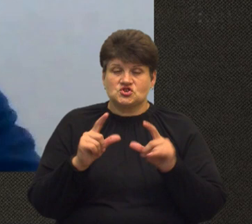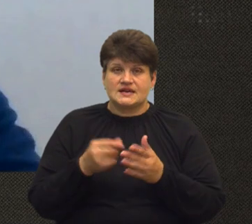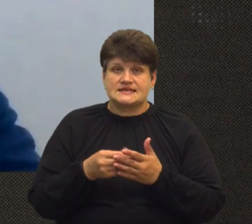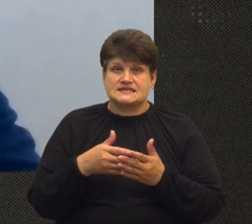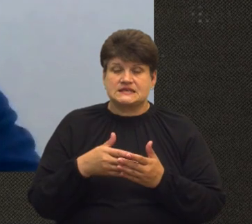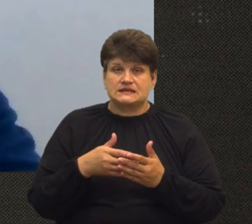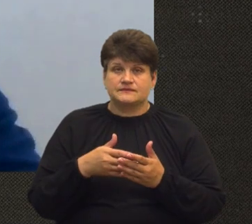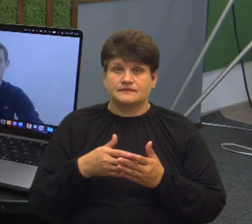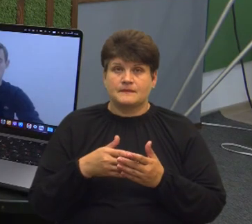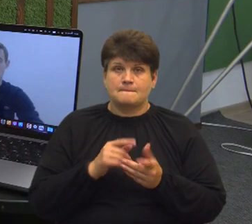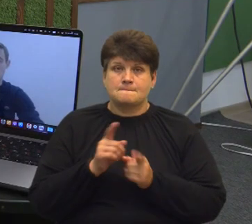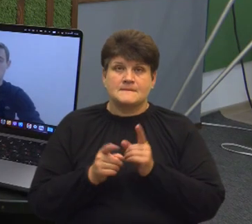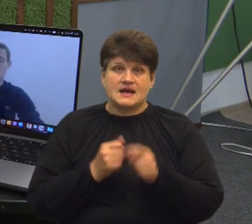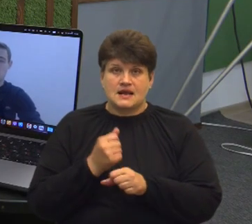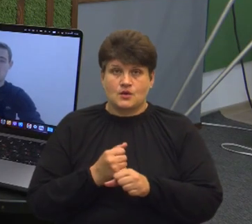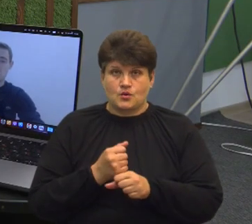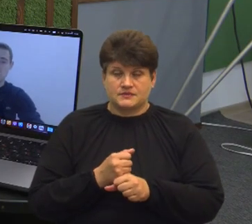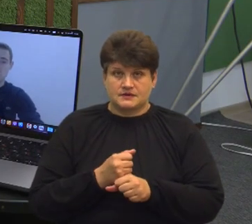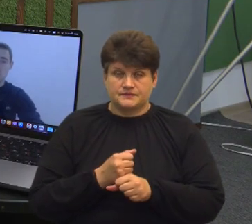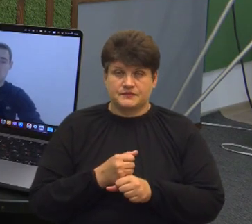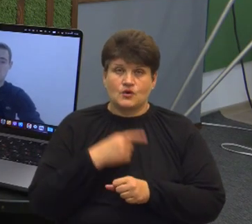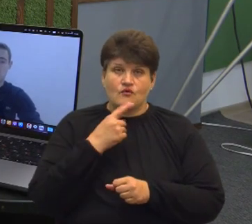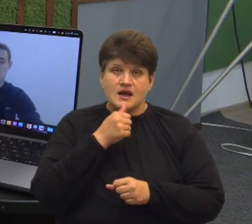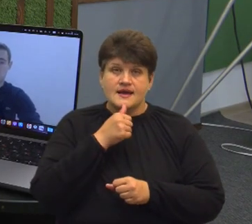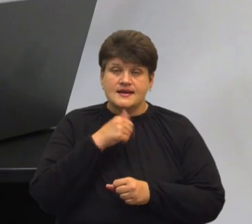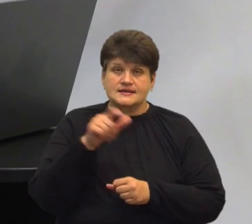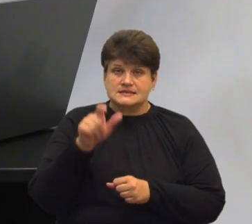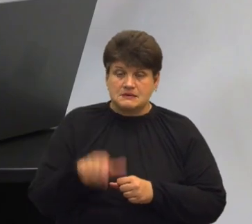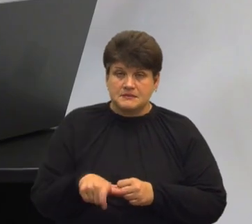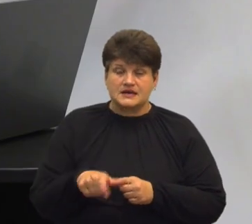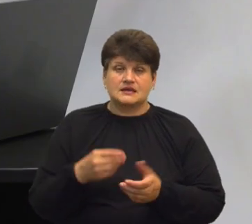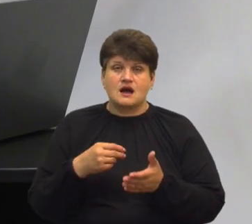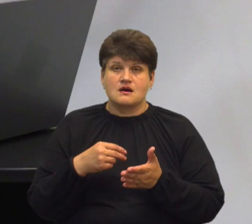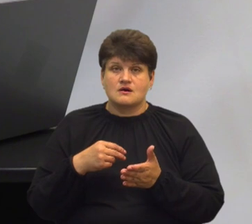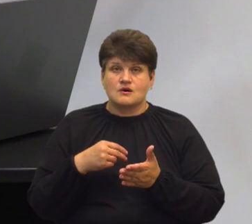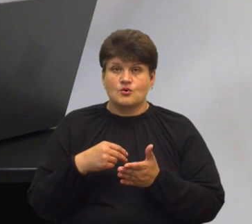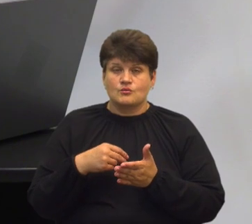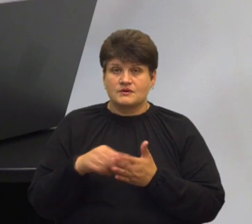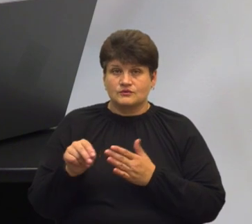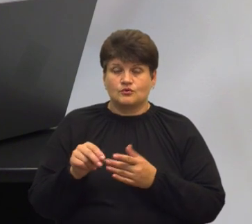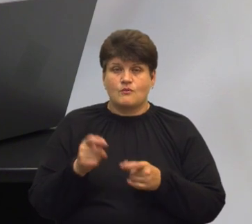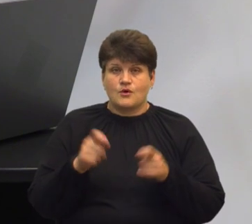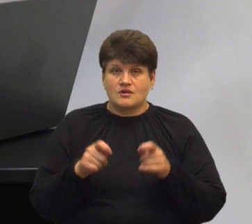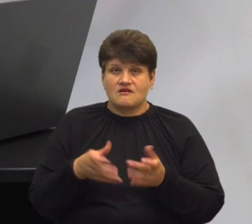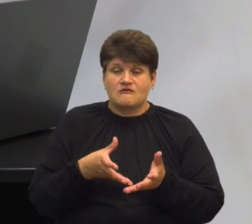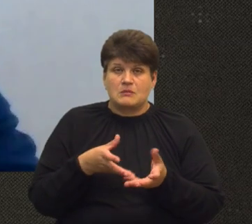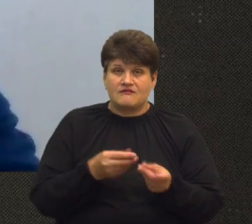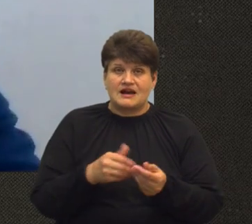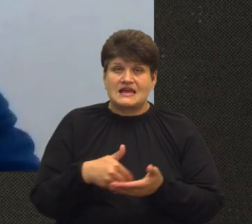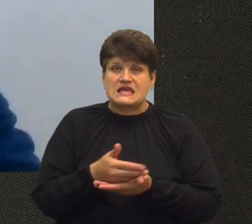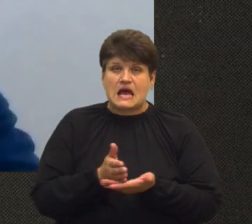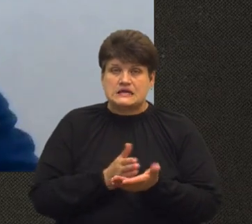переробників. За словами експерта, на ціну закупівлі молока впливає його якість та об'єми виробництва.